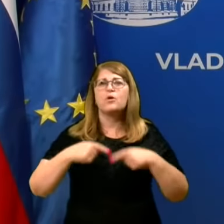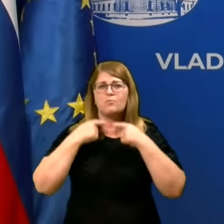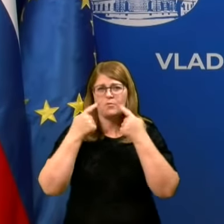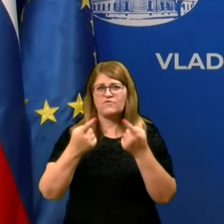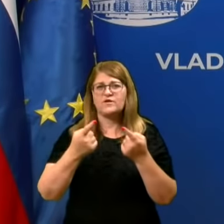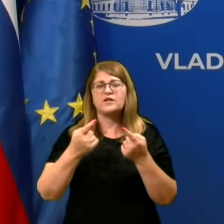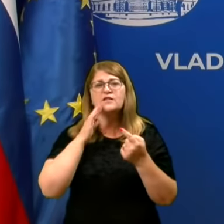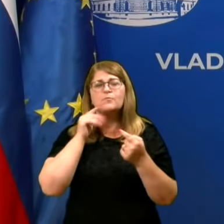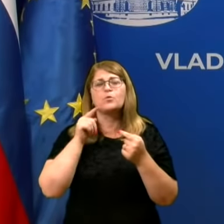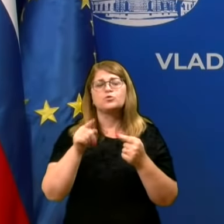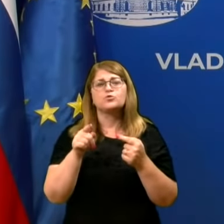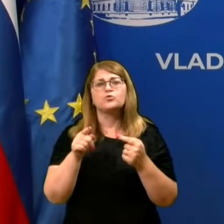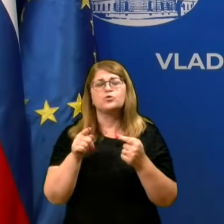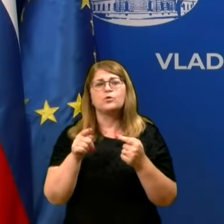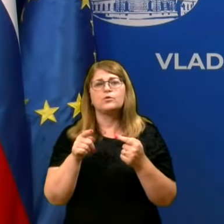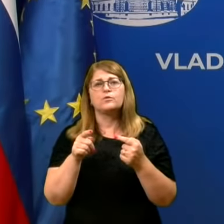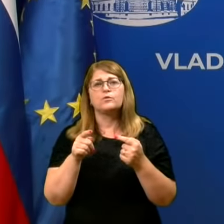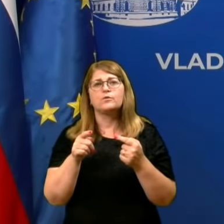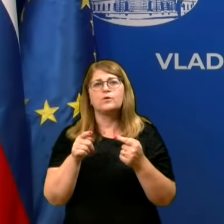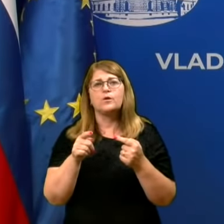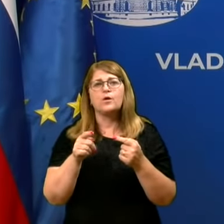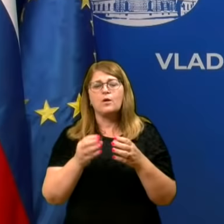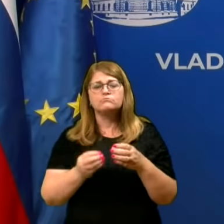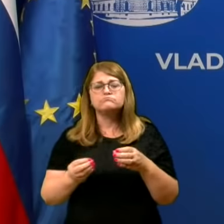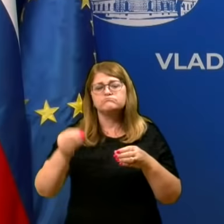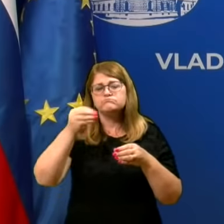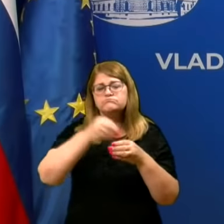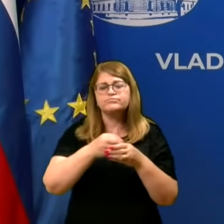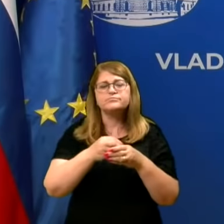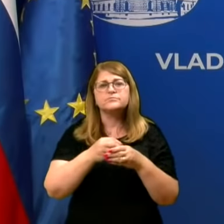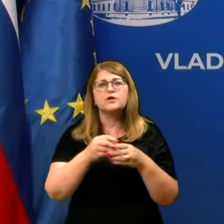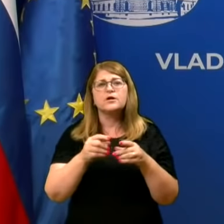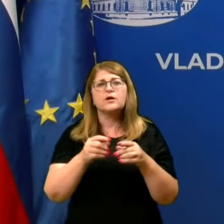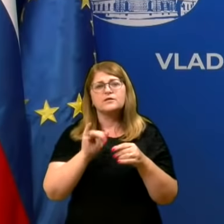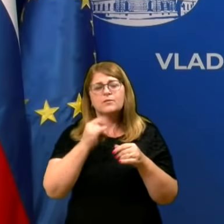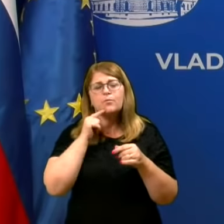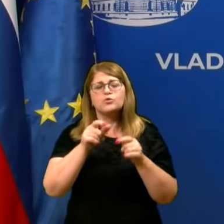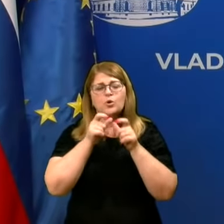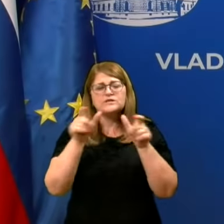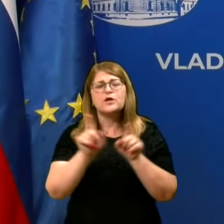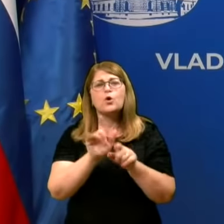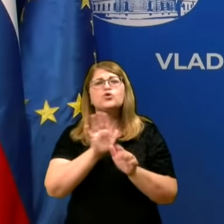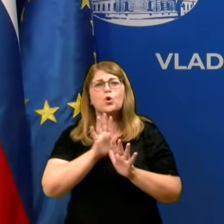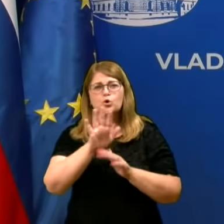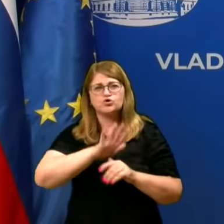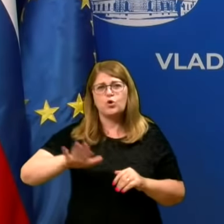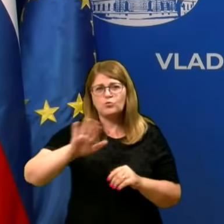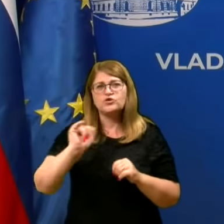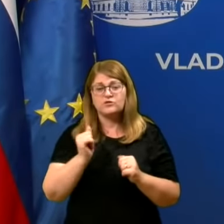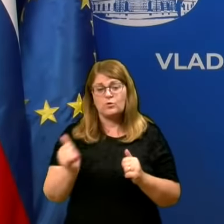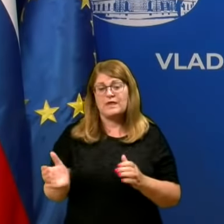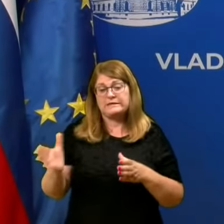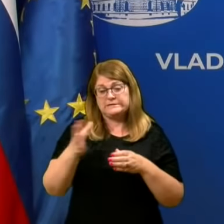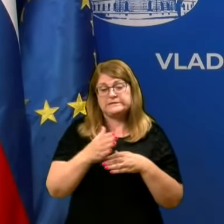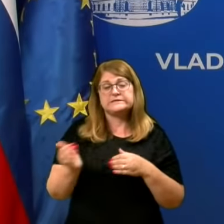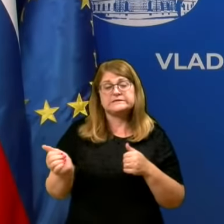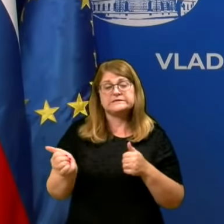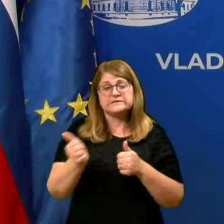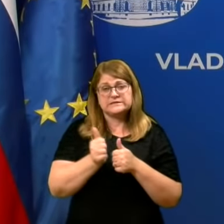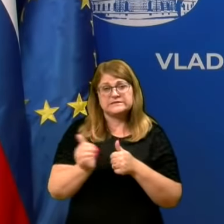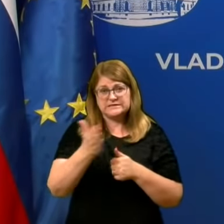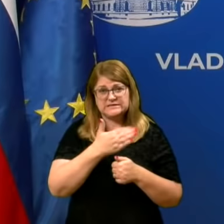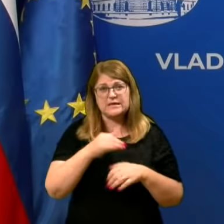razglešeni kot ogrožena območja. Za to je danes z nami tudi dr. Aleš Rozman,